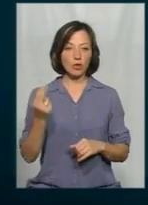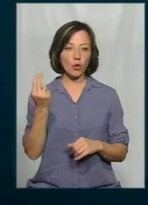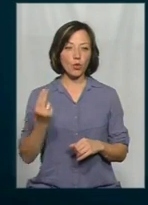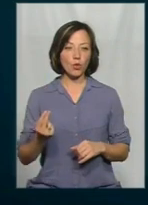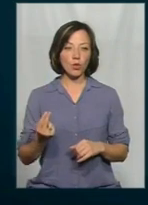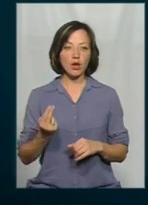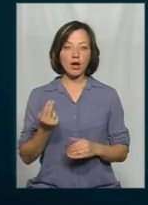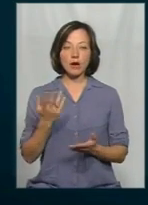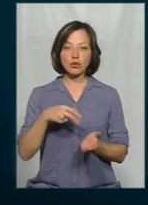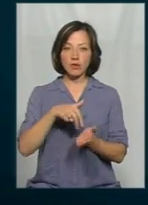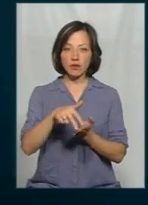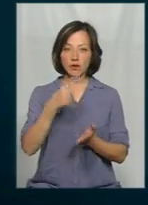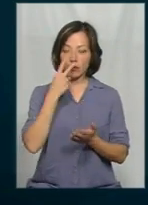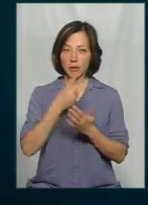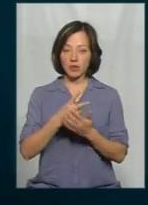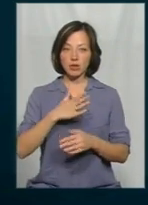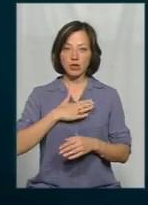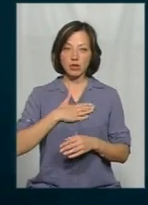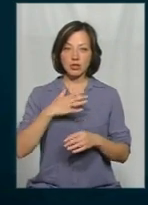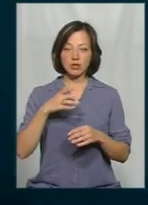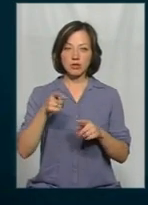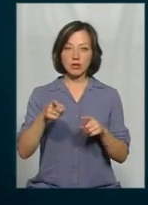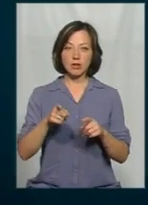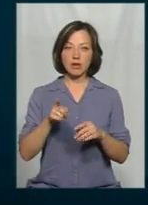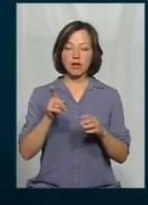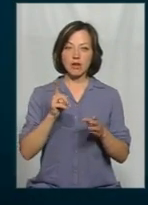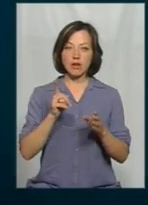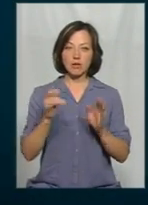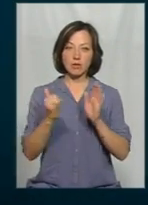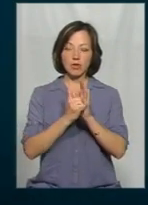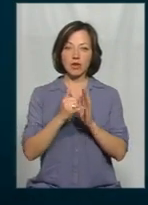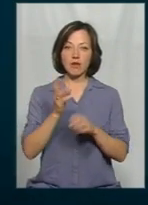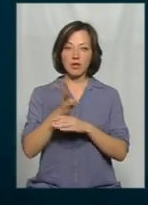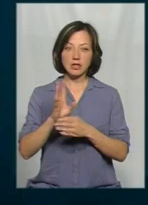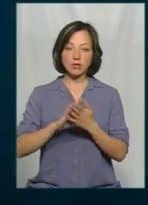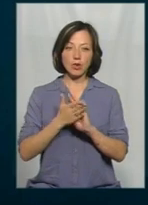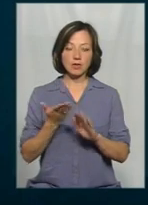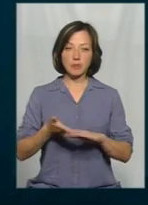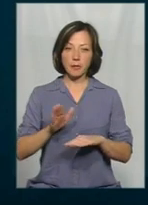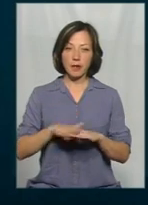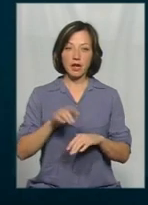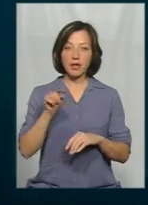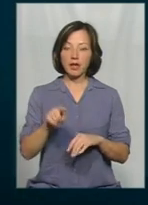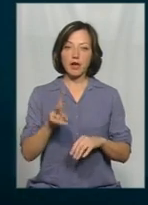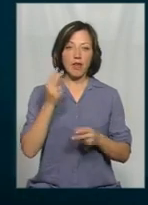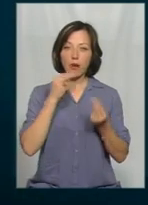Якщо ви вийде в Фейсбук, ви побачите, там наші активісті знову викладають вір, то ситуація знову критична. І вона не покращується аж